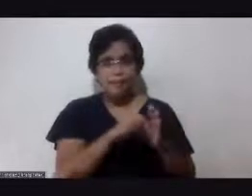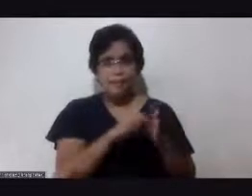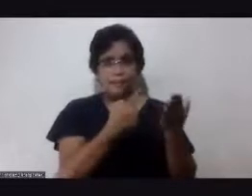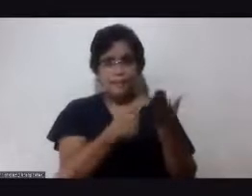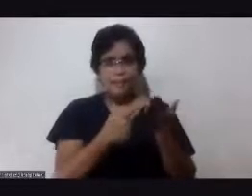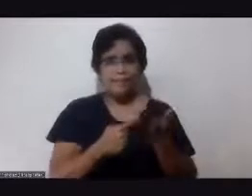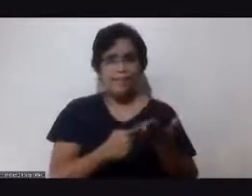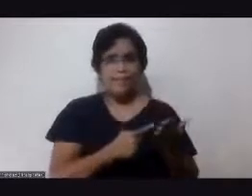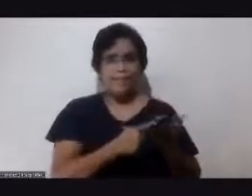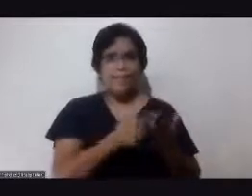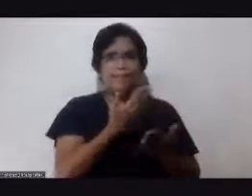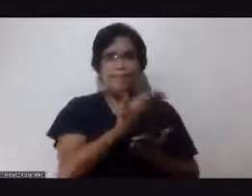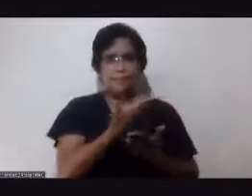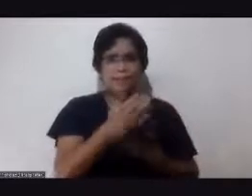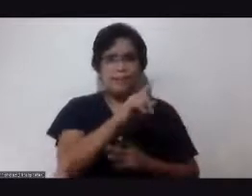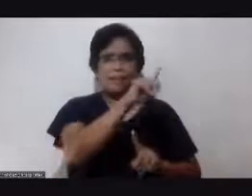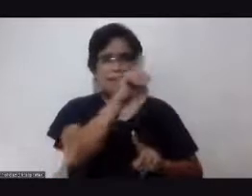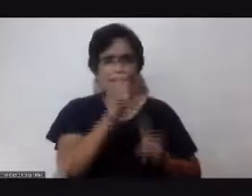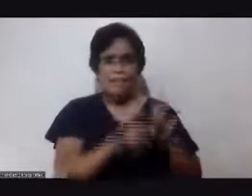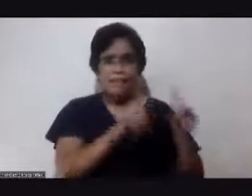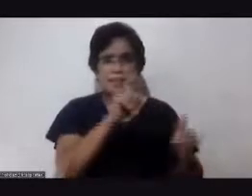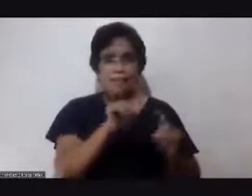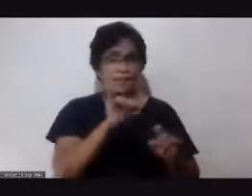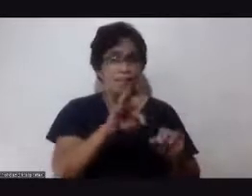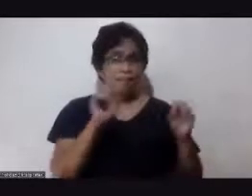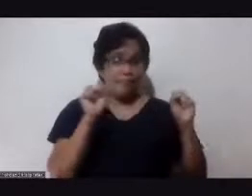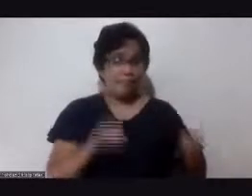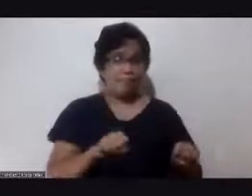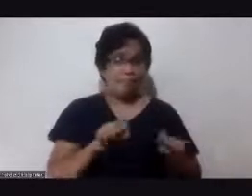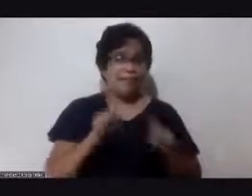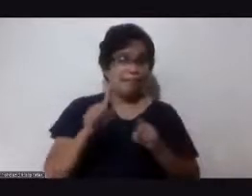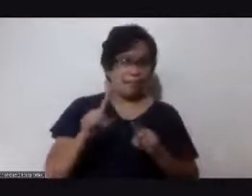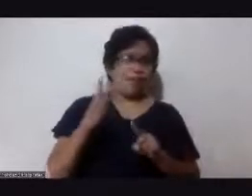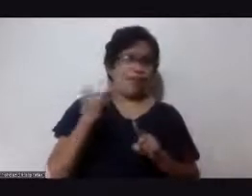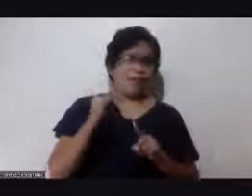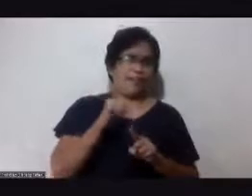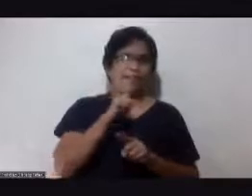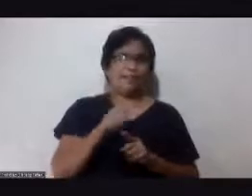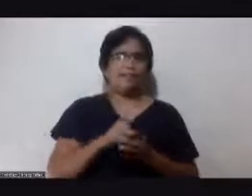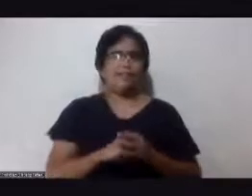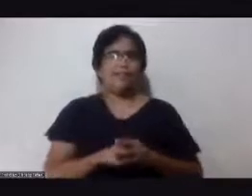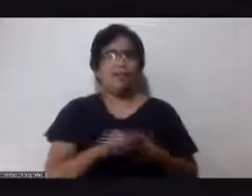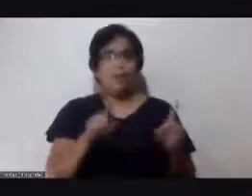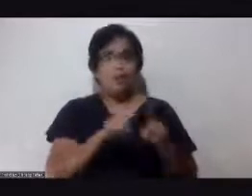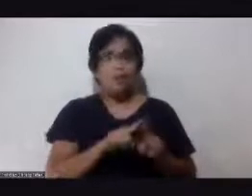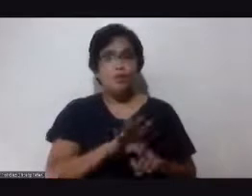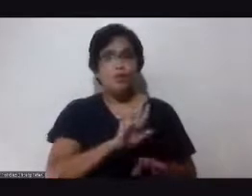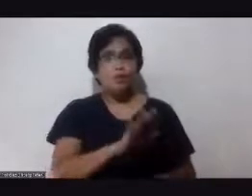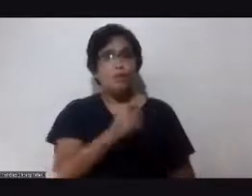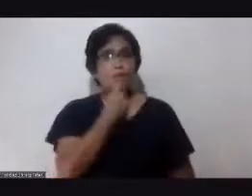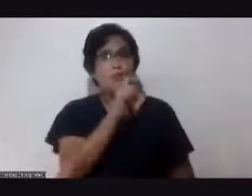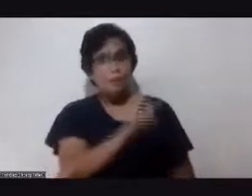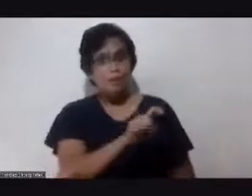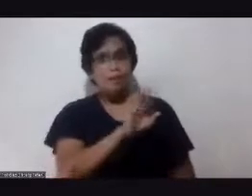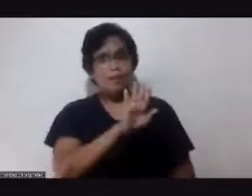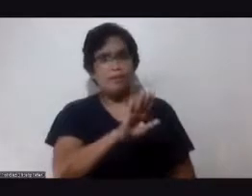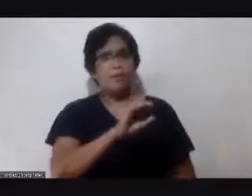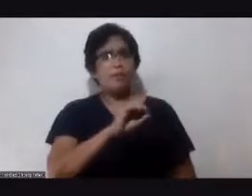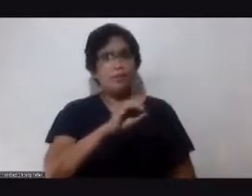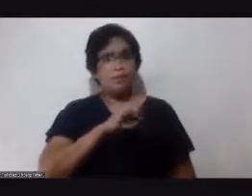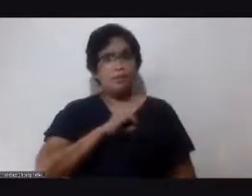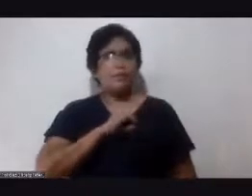sa inyong mga katanungan na kung kaya kaya po namin sagutin bakit po hindi at yung inyong mga comments yung inyong mga sariling experience